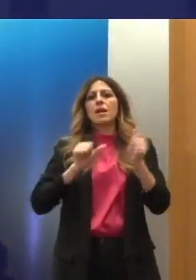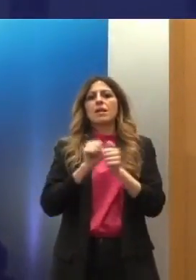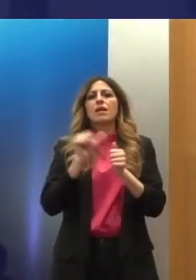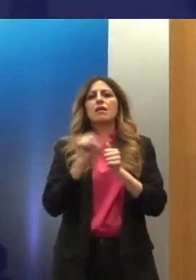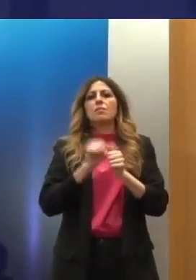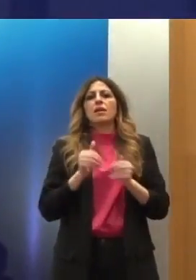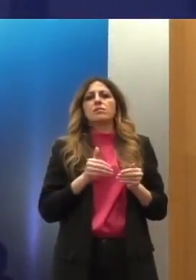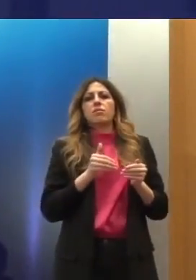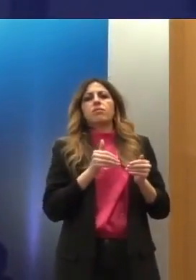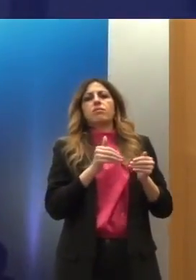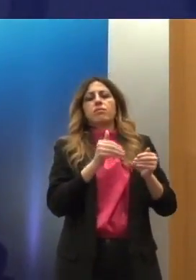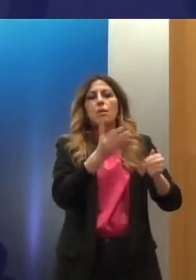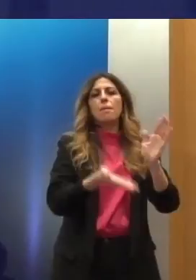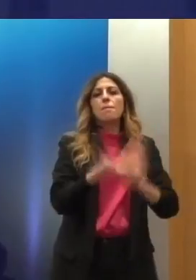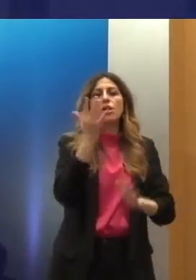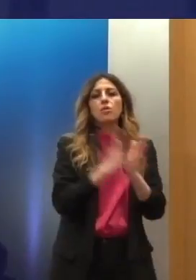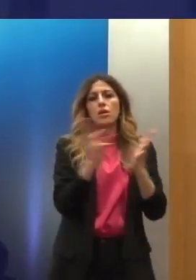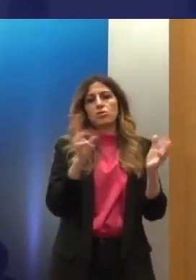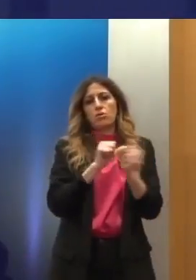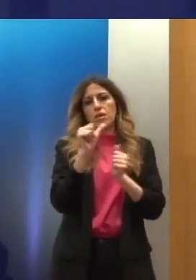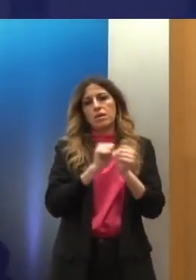κράτηση μεταναστών άνω των 18 μηνών